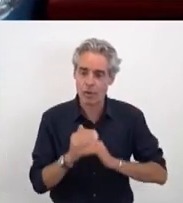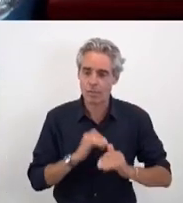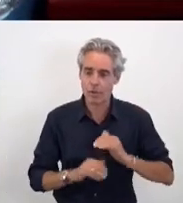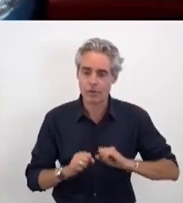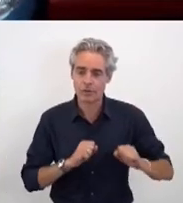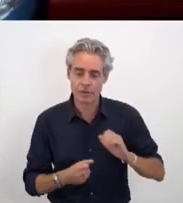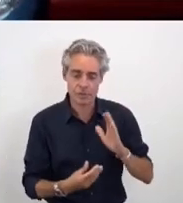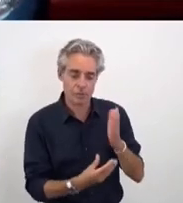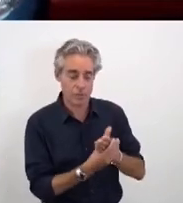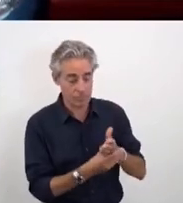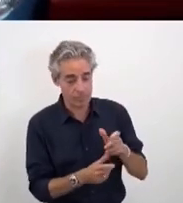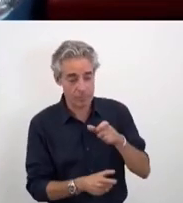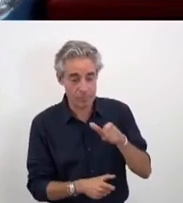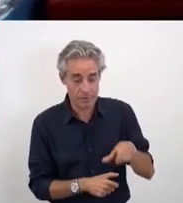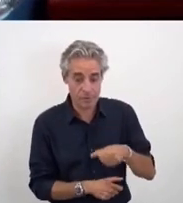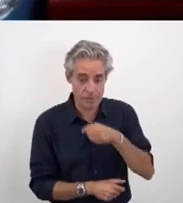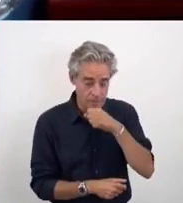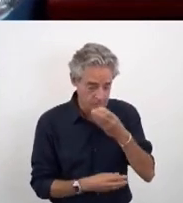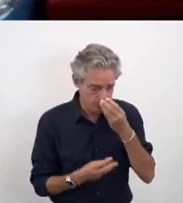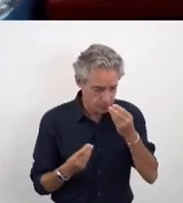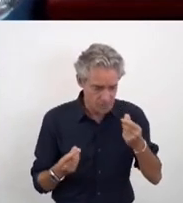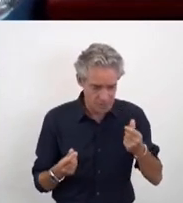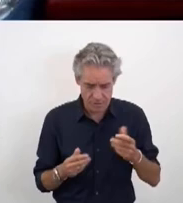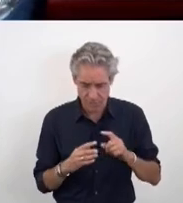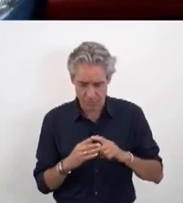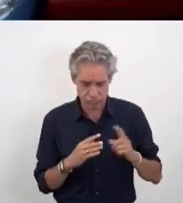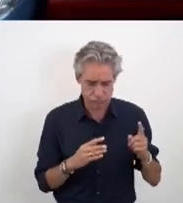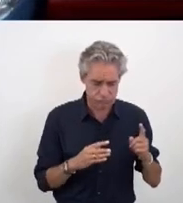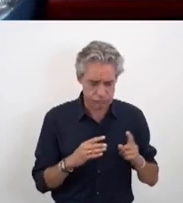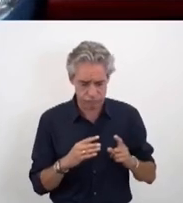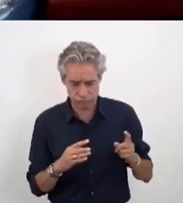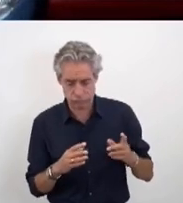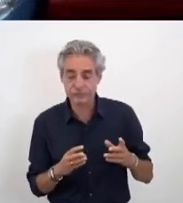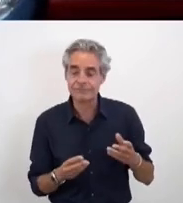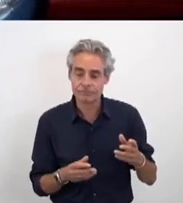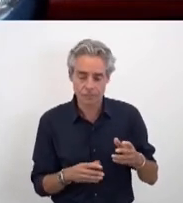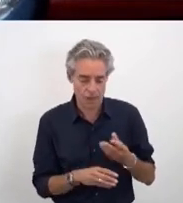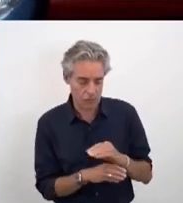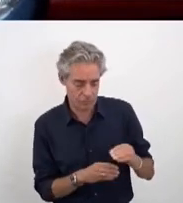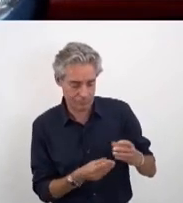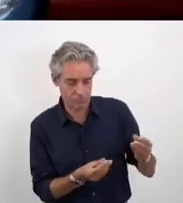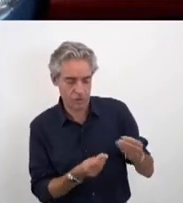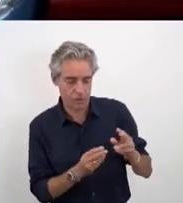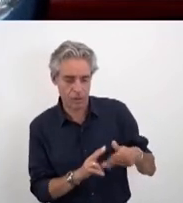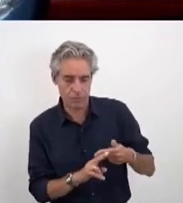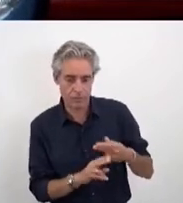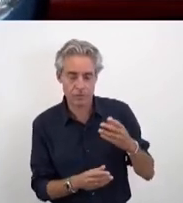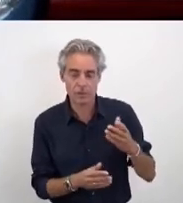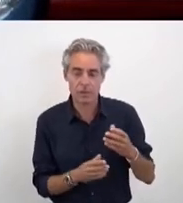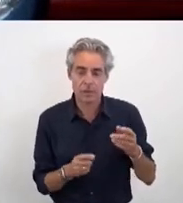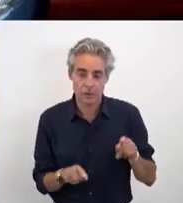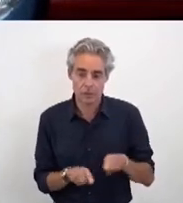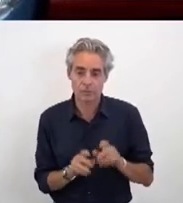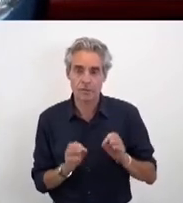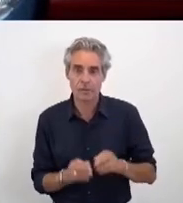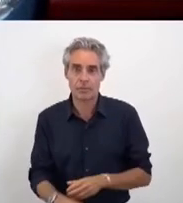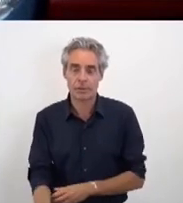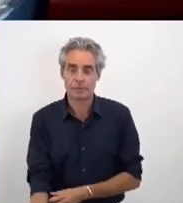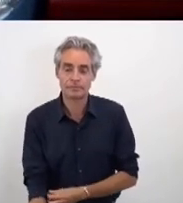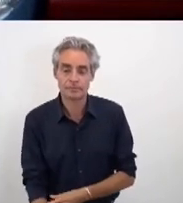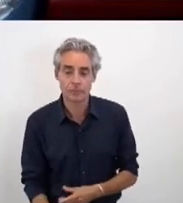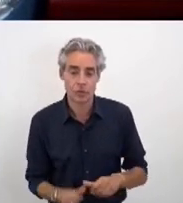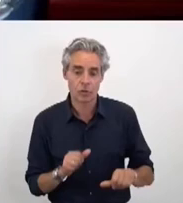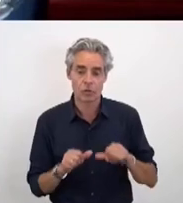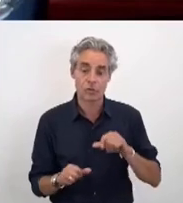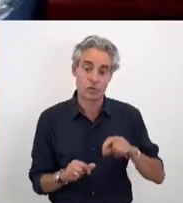possibilité que les seniors qui se sentiraient en sentiment d'insécurité trouvent des éléments de réponse également sur ces questions, ce qui implique